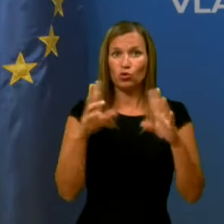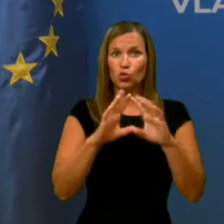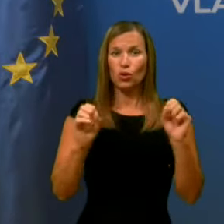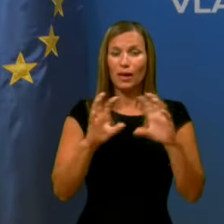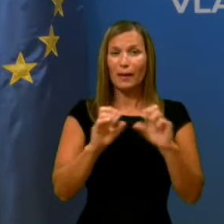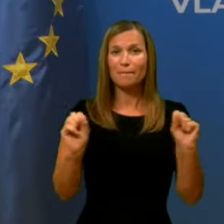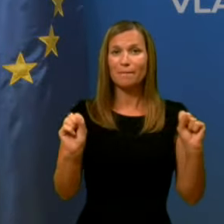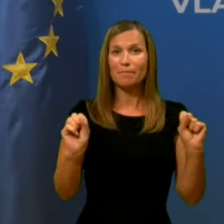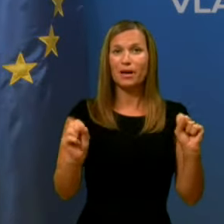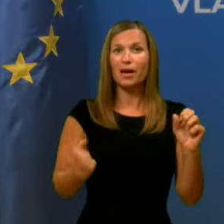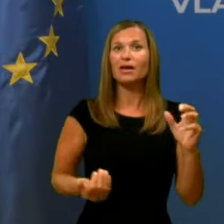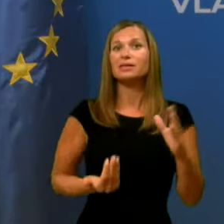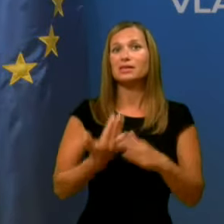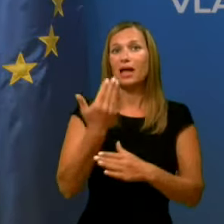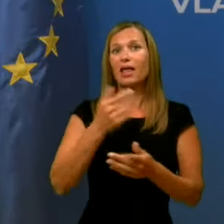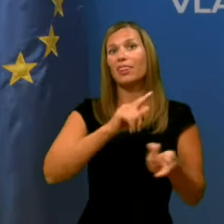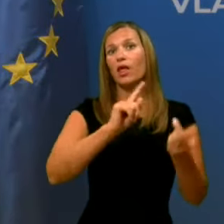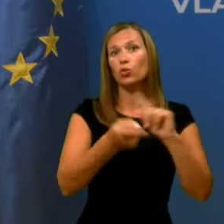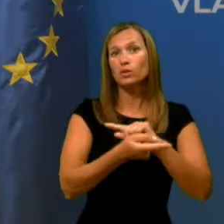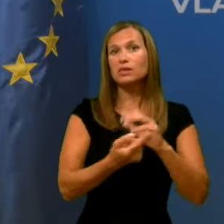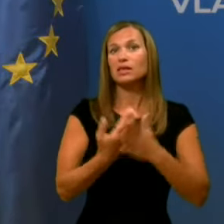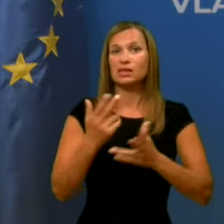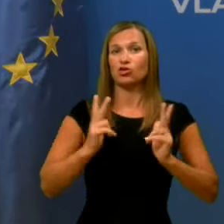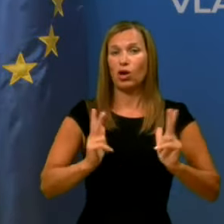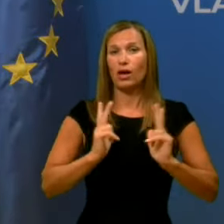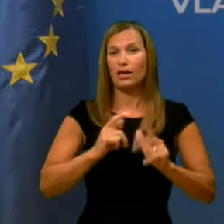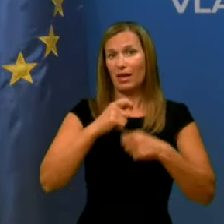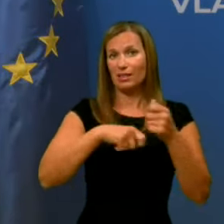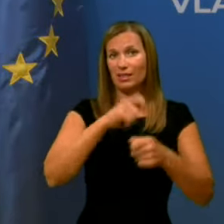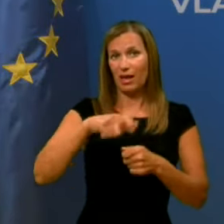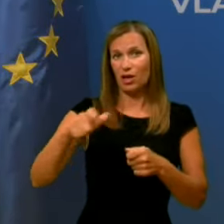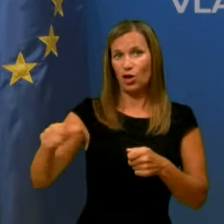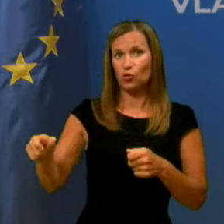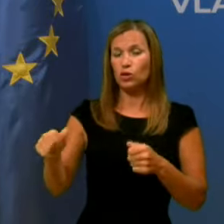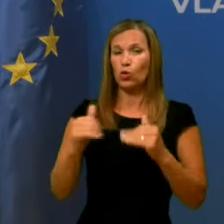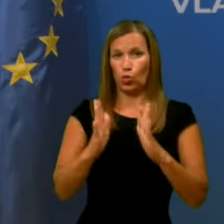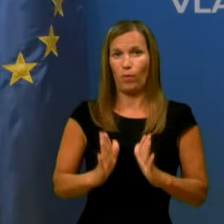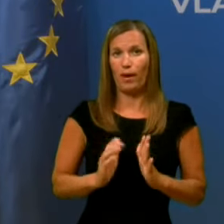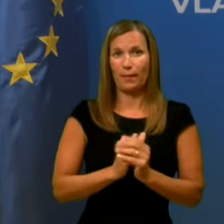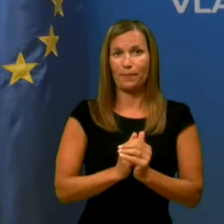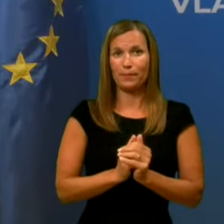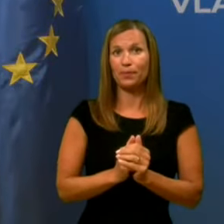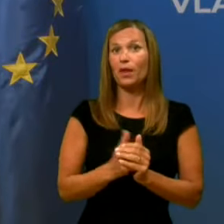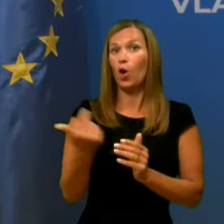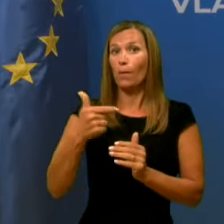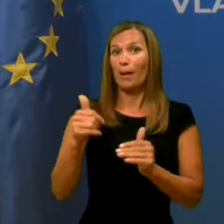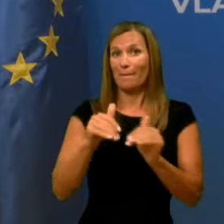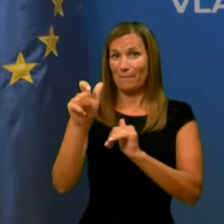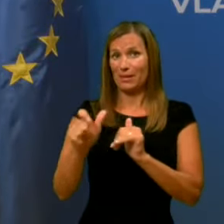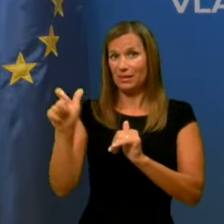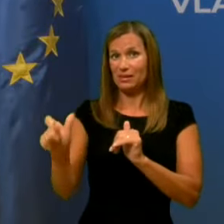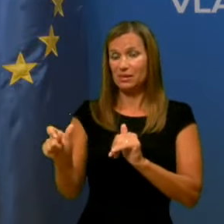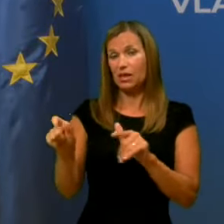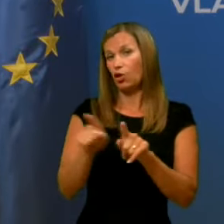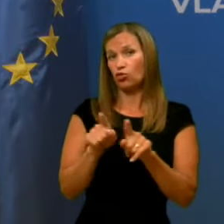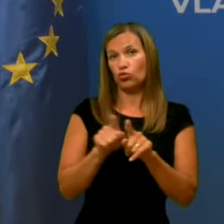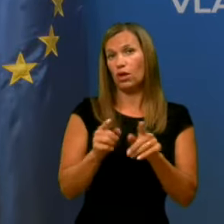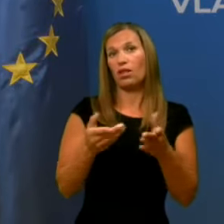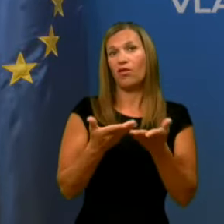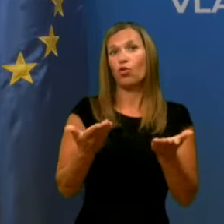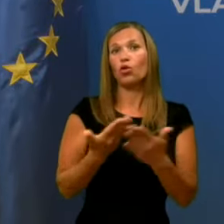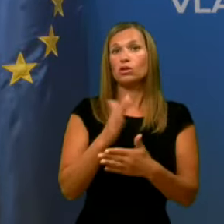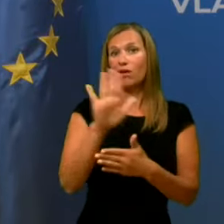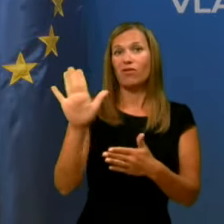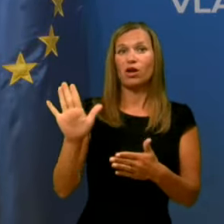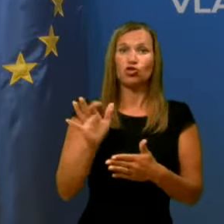za nadomestila začakanje delavcev doma. Oba ministra sta na volju za vaše vprašanja,